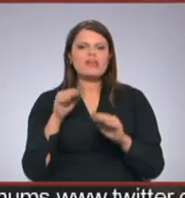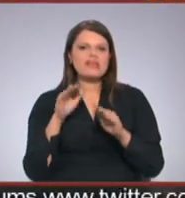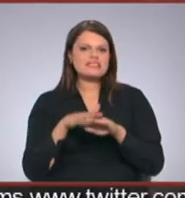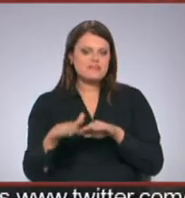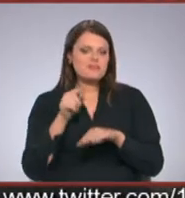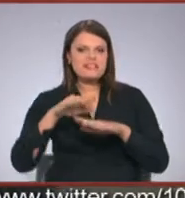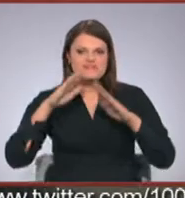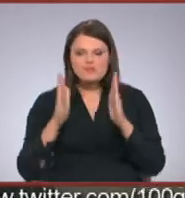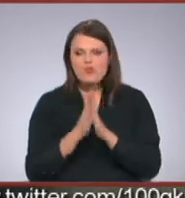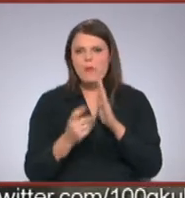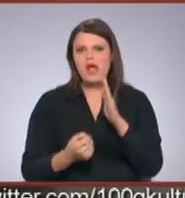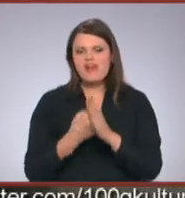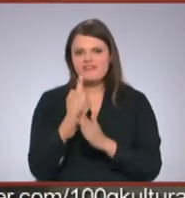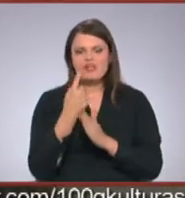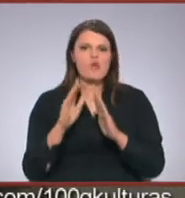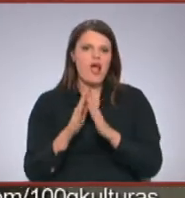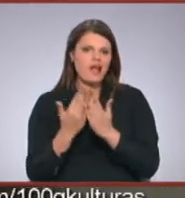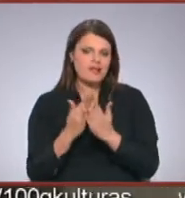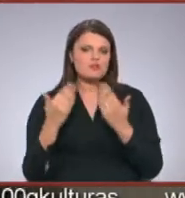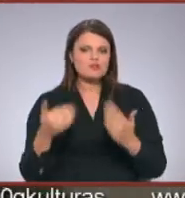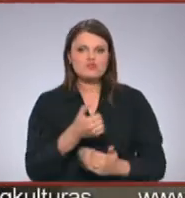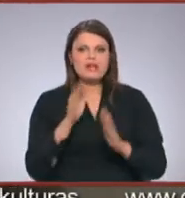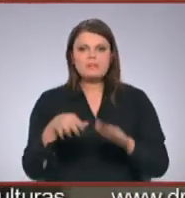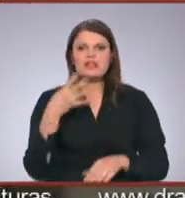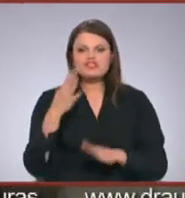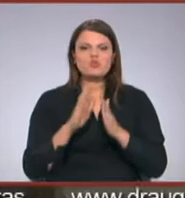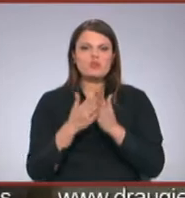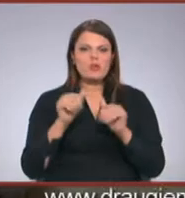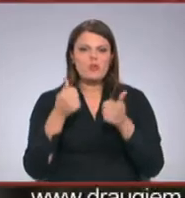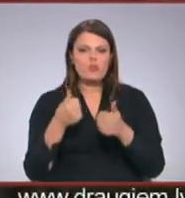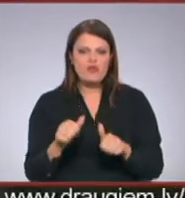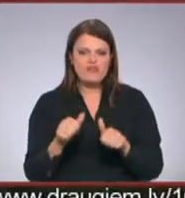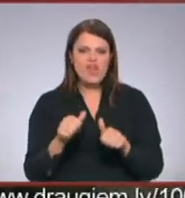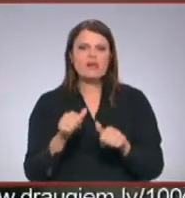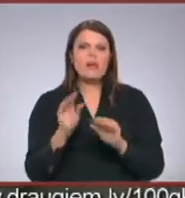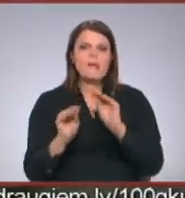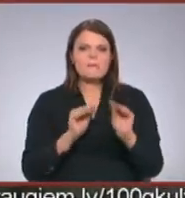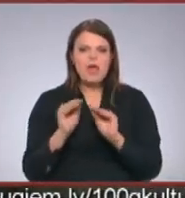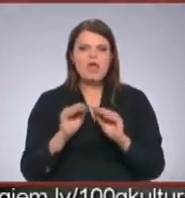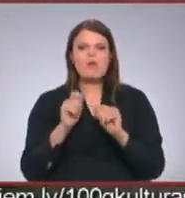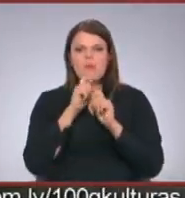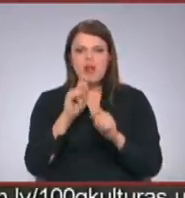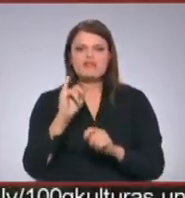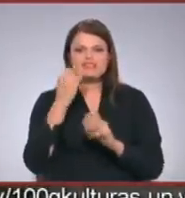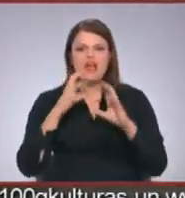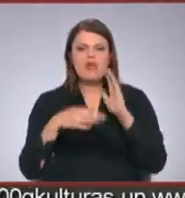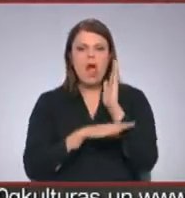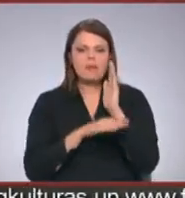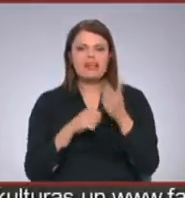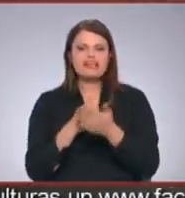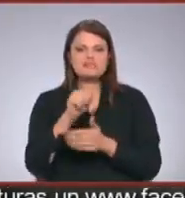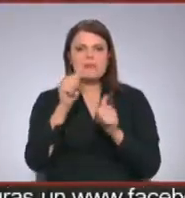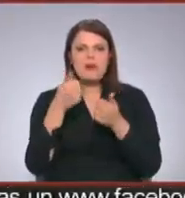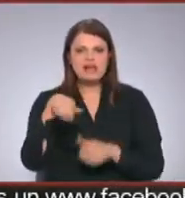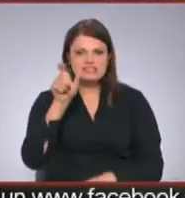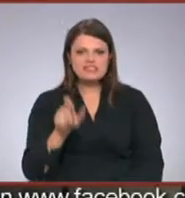Tas viss kopā veido grāmatu. Šogad par četru grāmatu noformējumu Balvai Zeltābele ir izvirzīta mākslasnētas Katrīna Vasiļevska. Pata